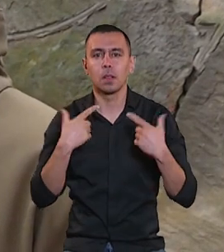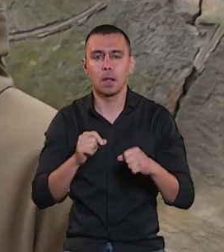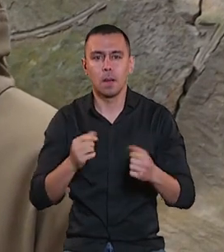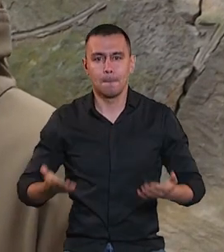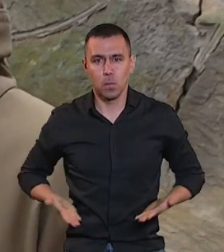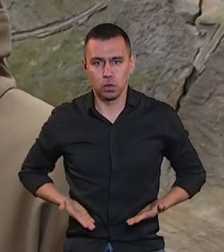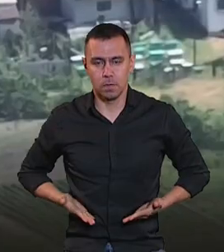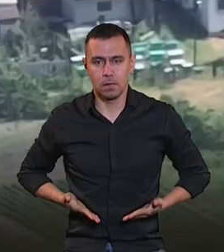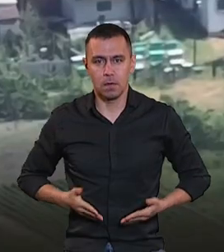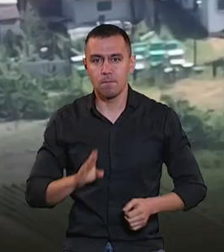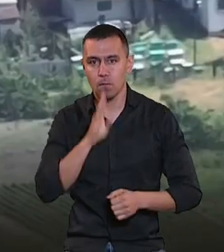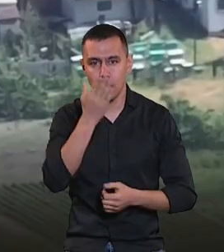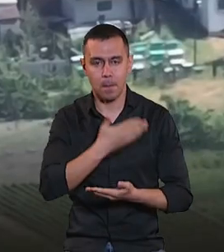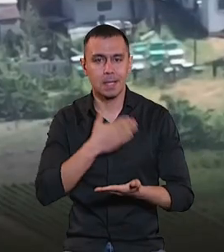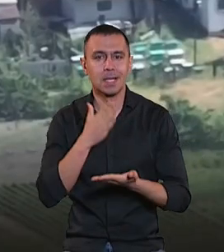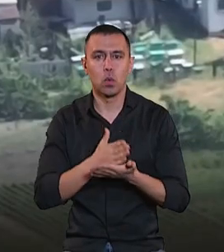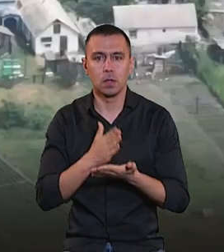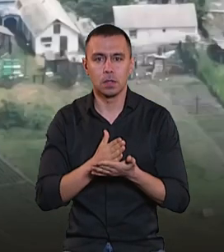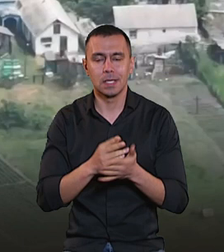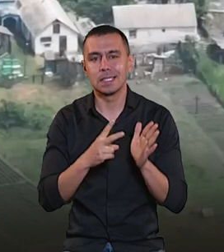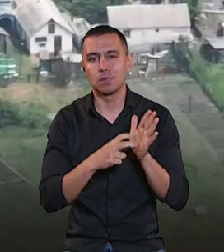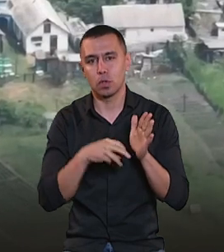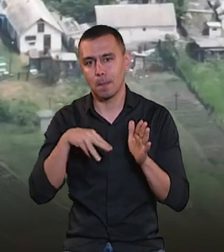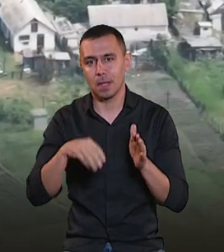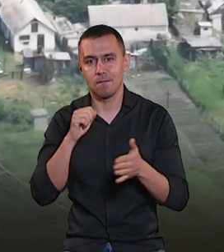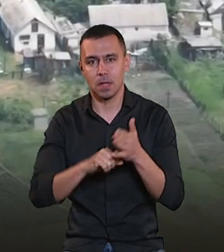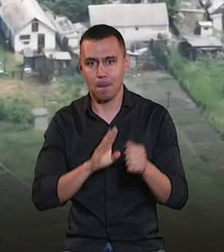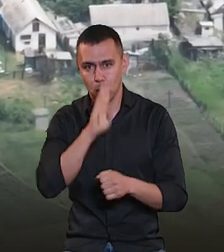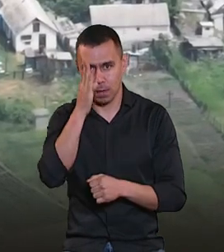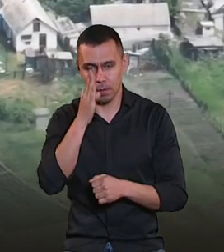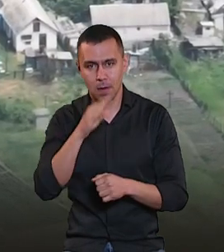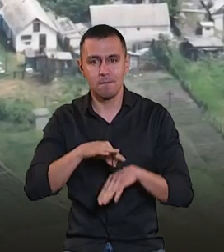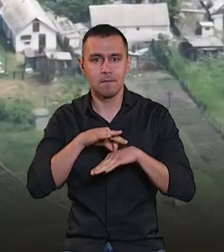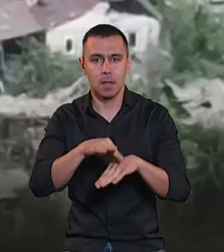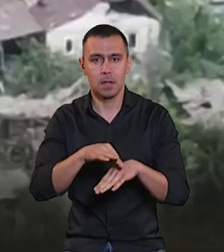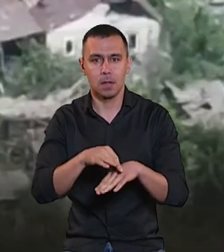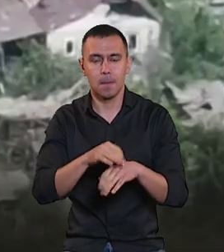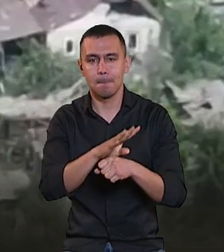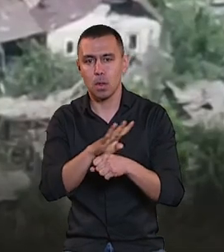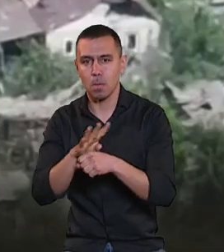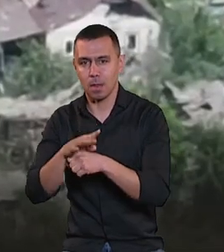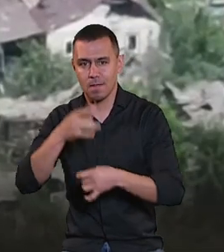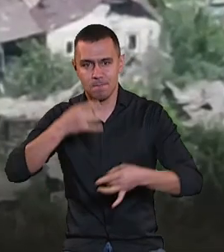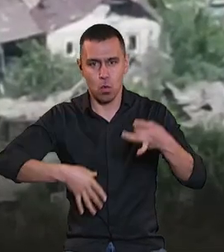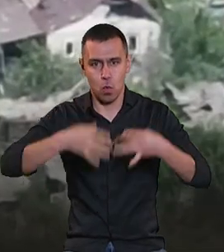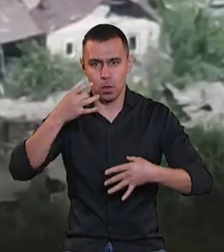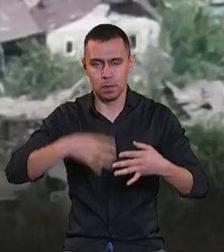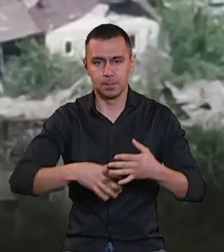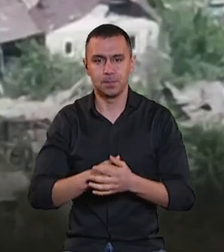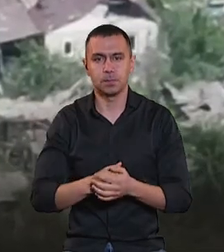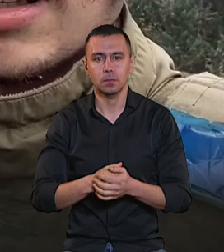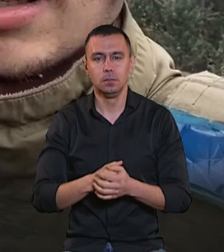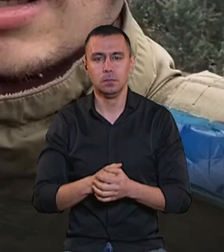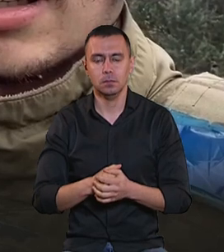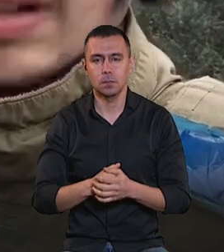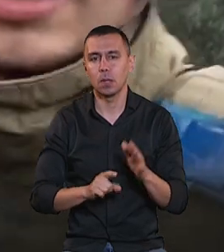проживав ворог. Ми знаходилися 700 метрів від противника, ввели в мінометний вогонь по живій